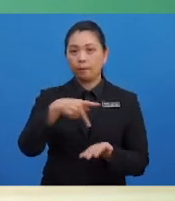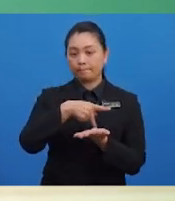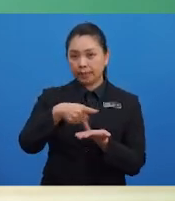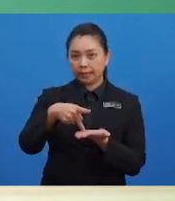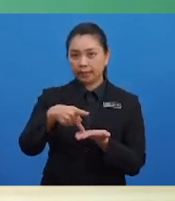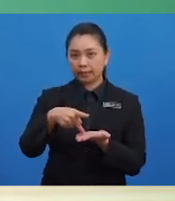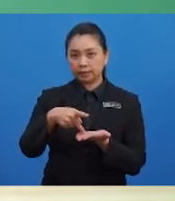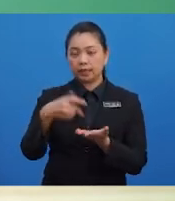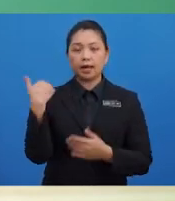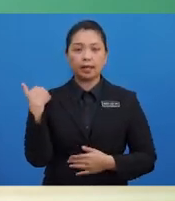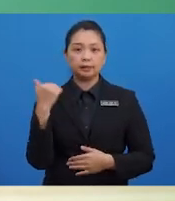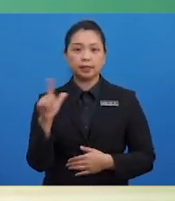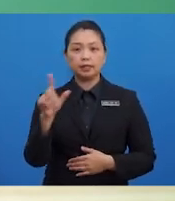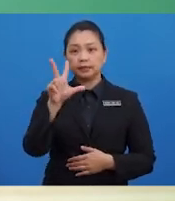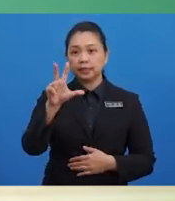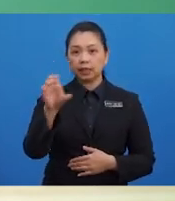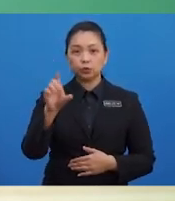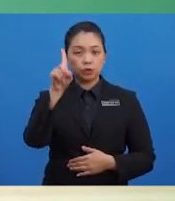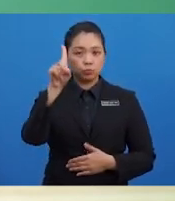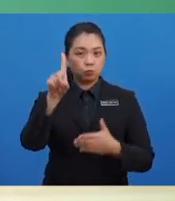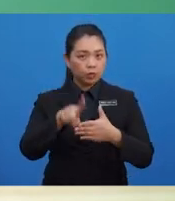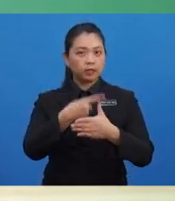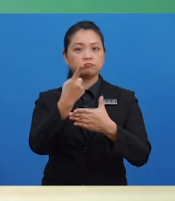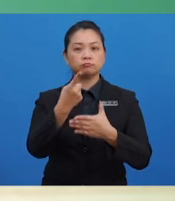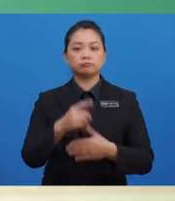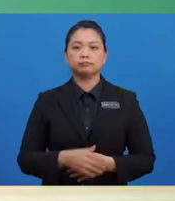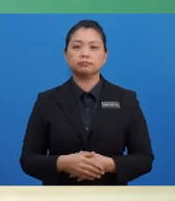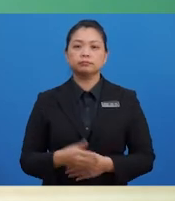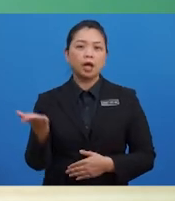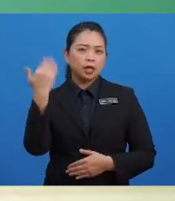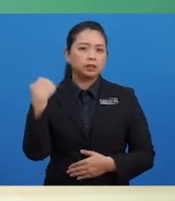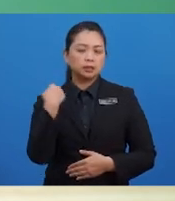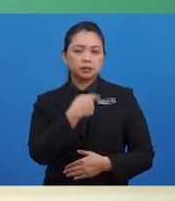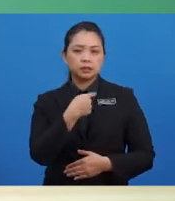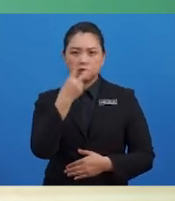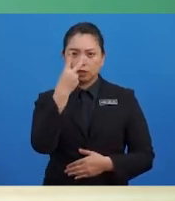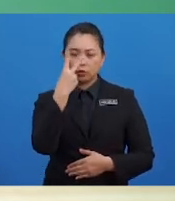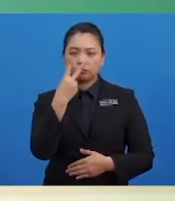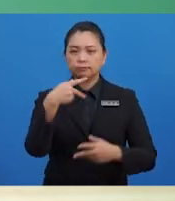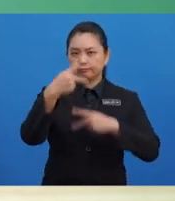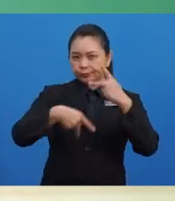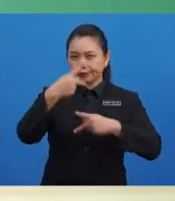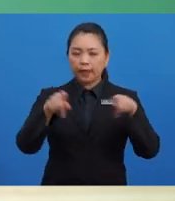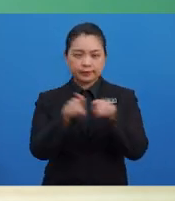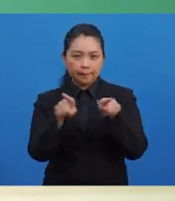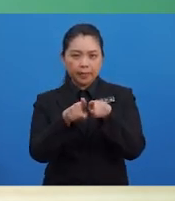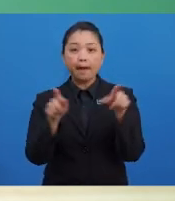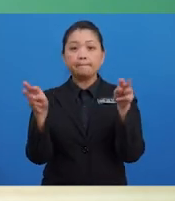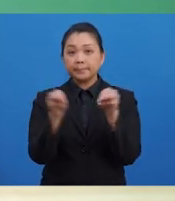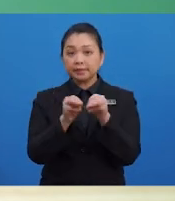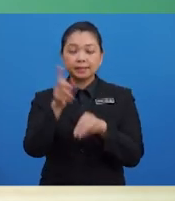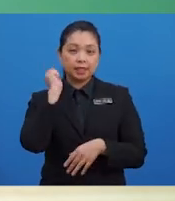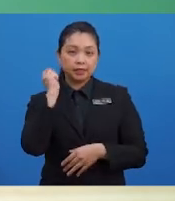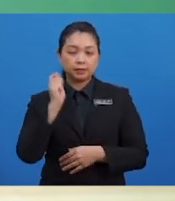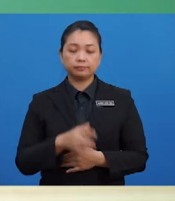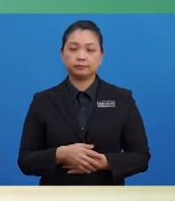melatimat ialah RM300 sebulan. Mari kita ulang proses yang sama seperti belanja